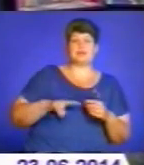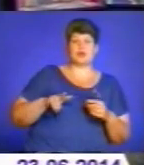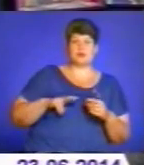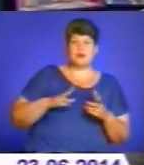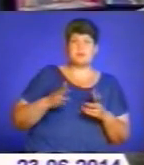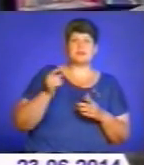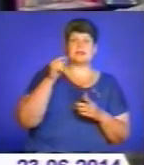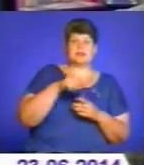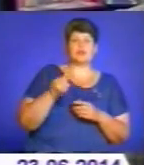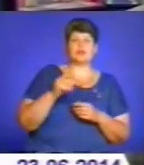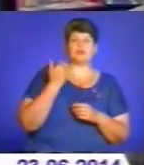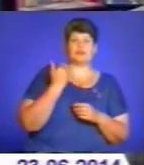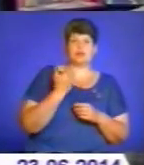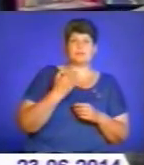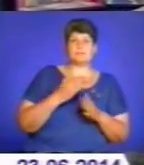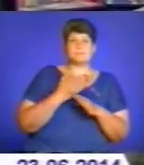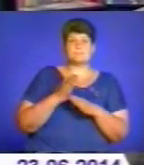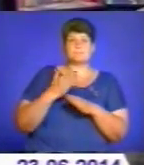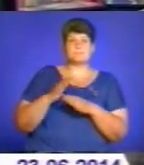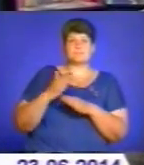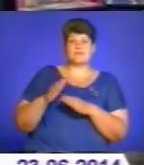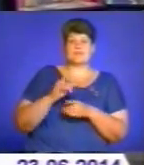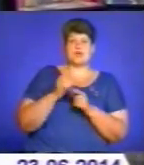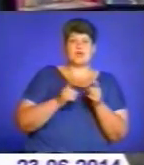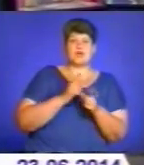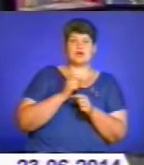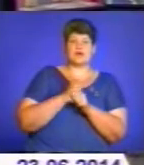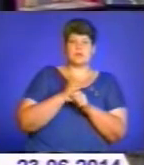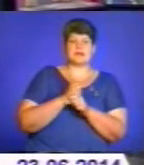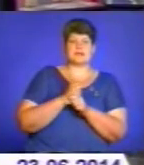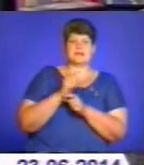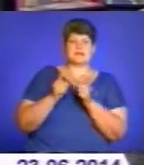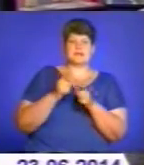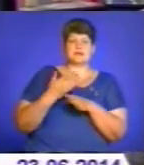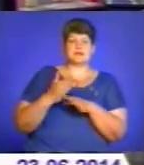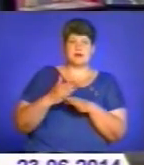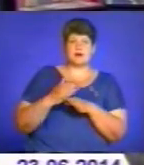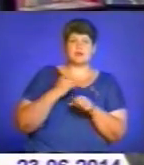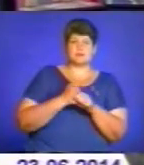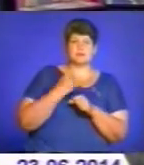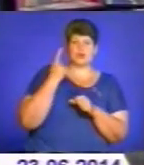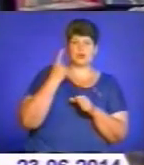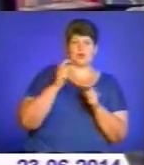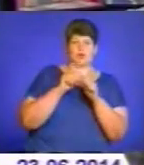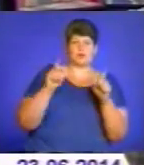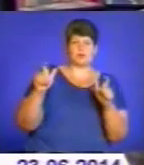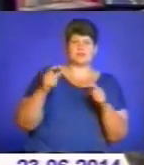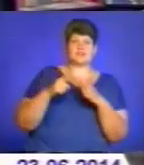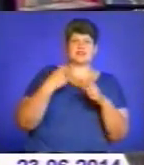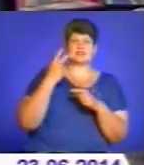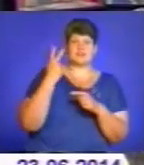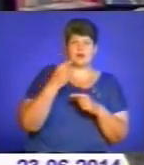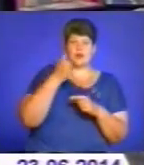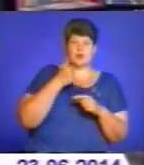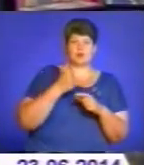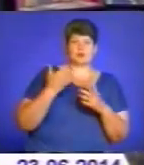закладів, про те, щоб вони поступово не робили заміни часткові твердого, мягкого інвентаря, а нехай би зробили один корпус. Через 2-3 роки наступний